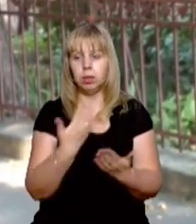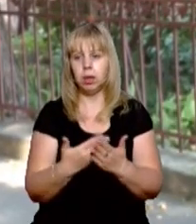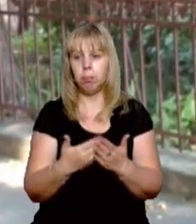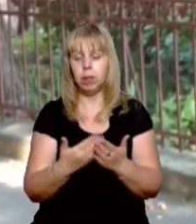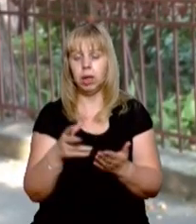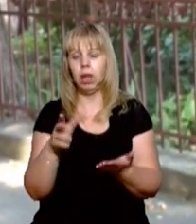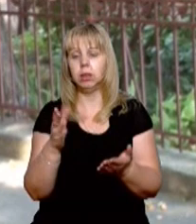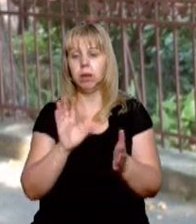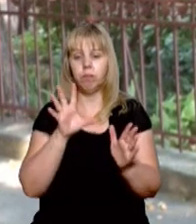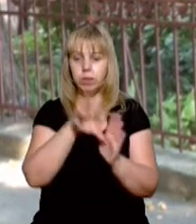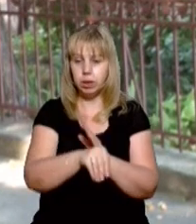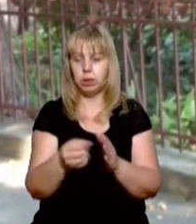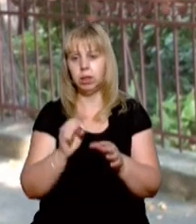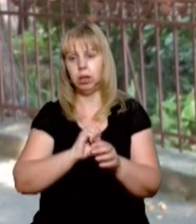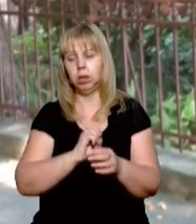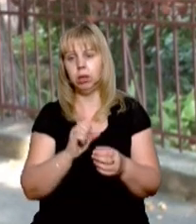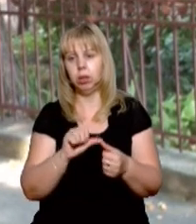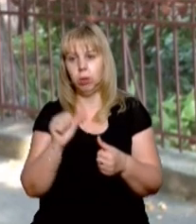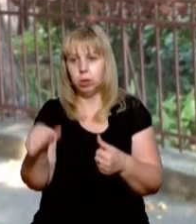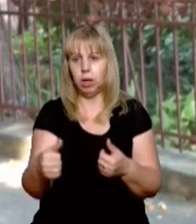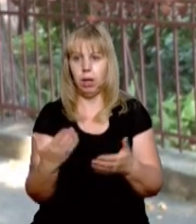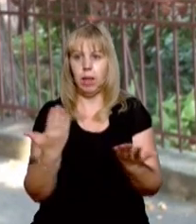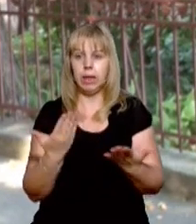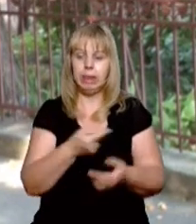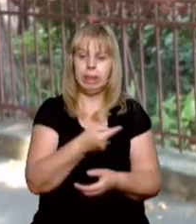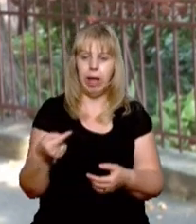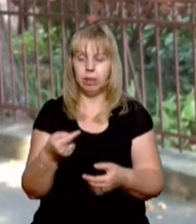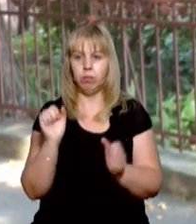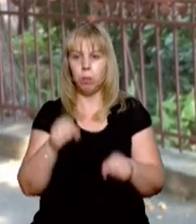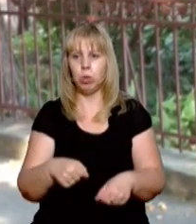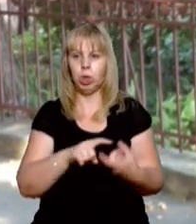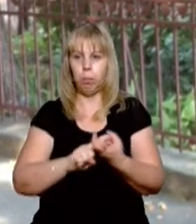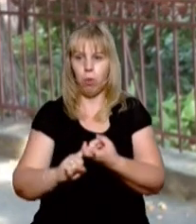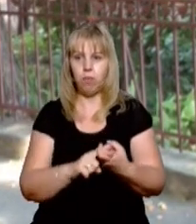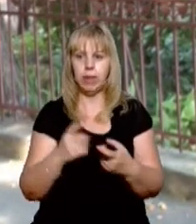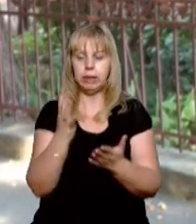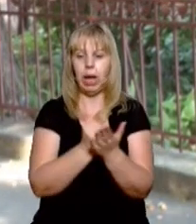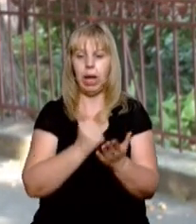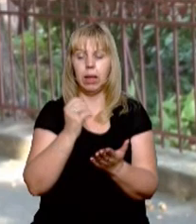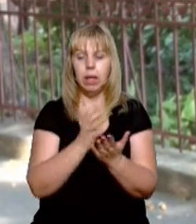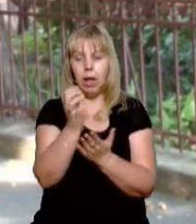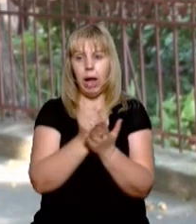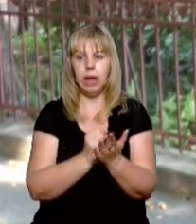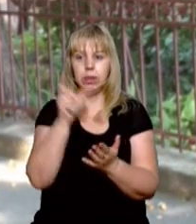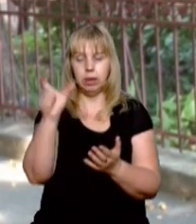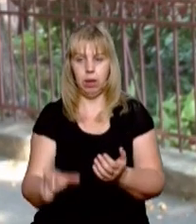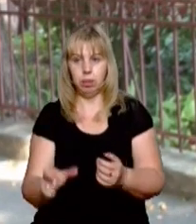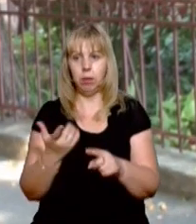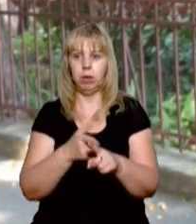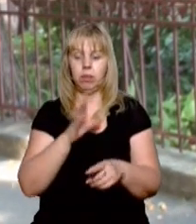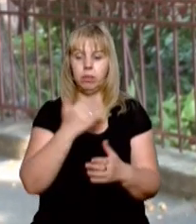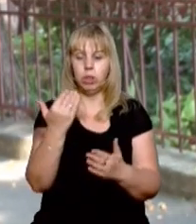наприклад, віднести чи відвести десь негатив, який може бути пов'язаний з кандидатами, які включені в їхньому